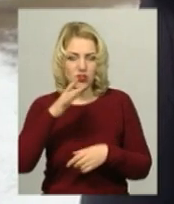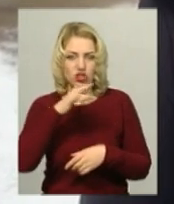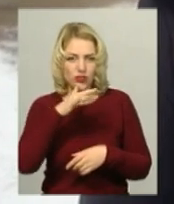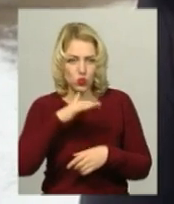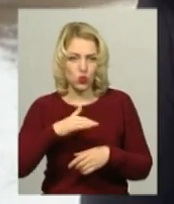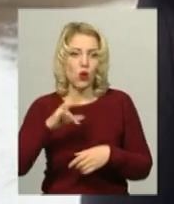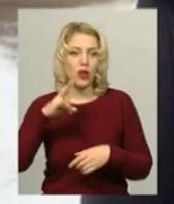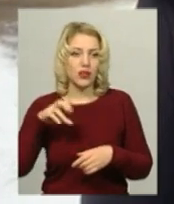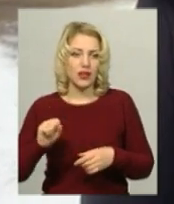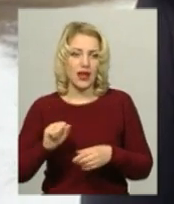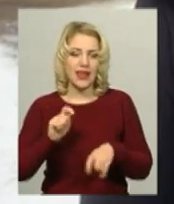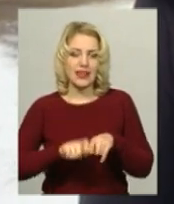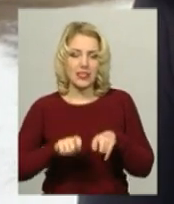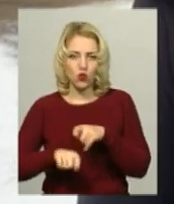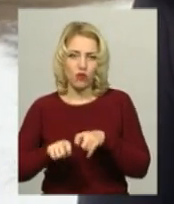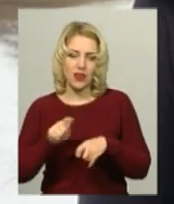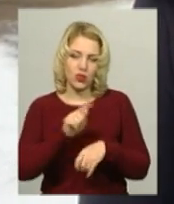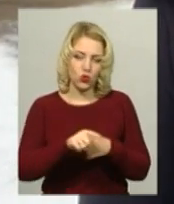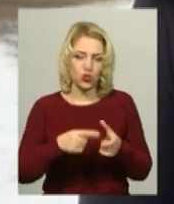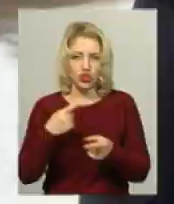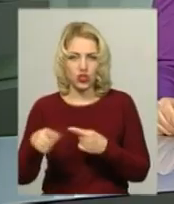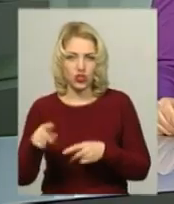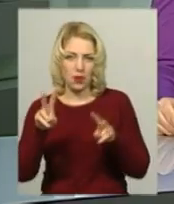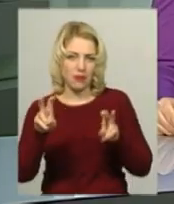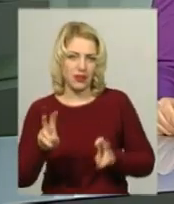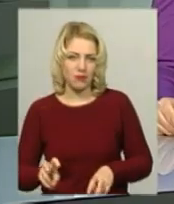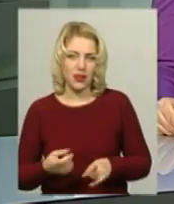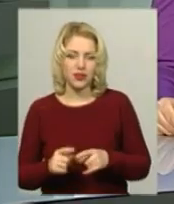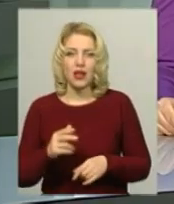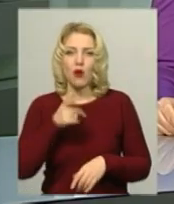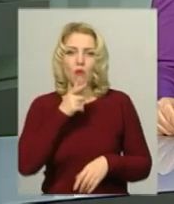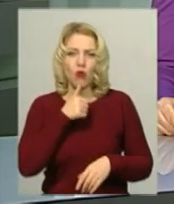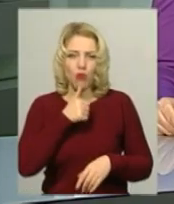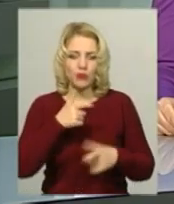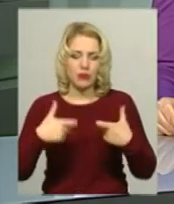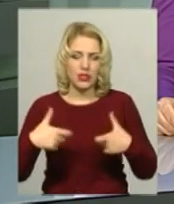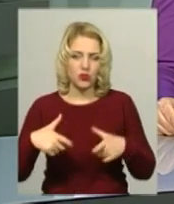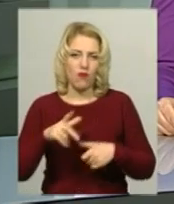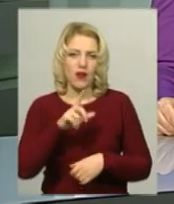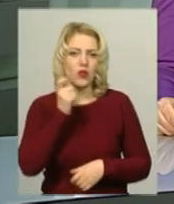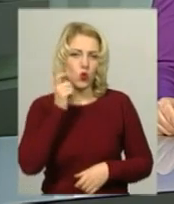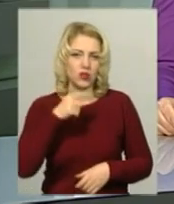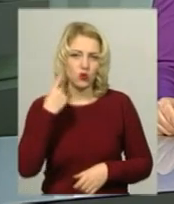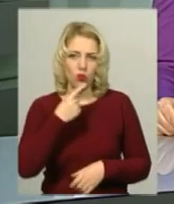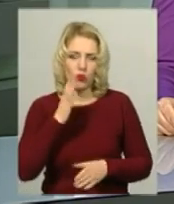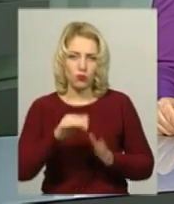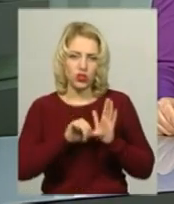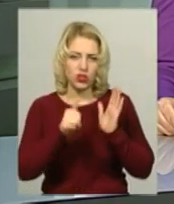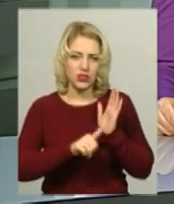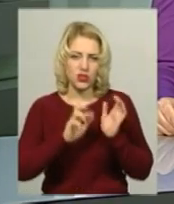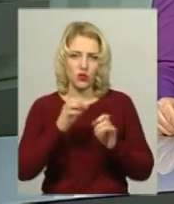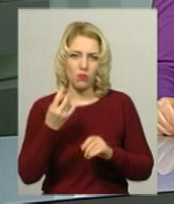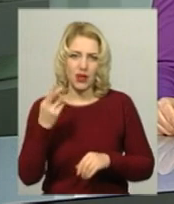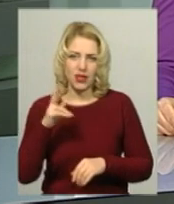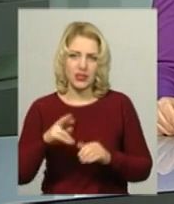на тестування з того чи іншого предмета. Пробне тестування з української мови відбудеться 16 березня,